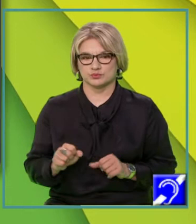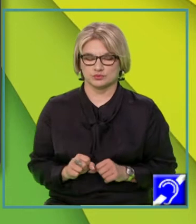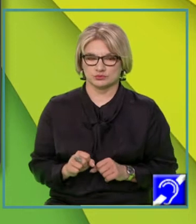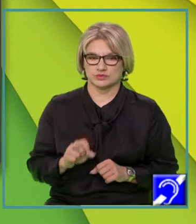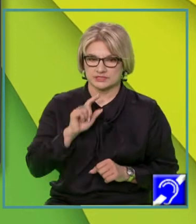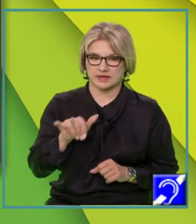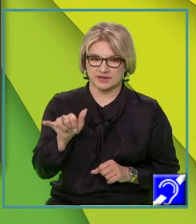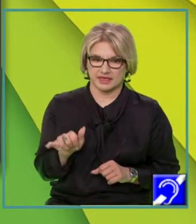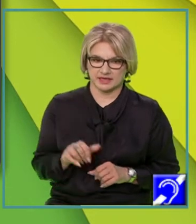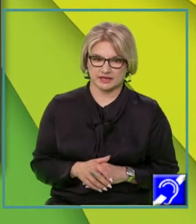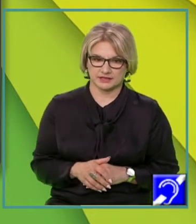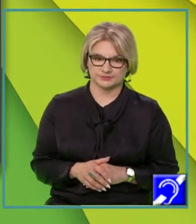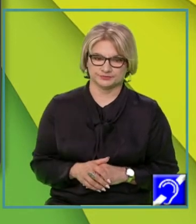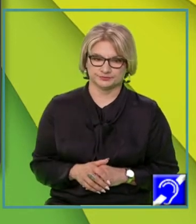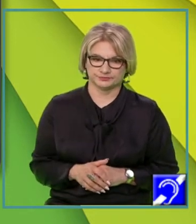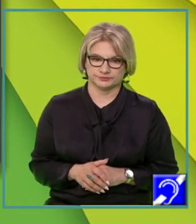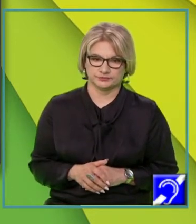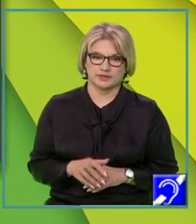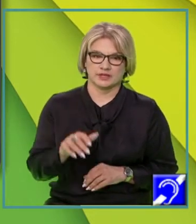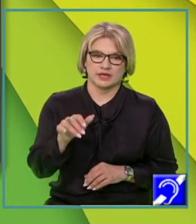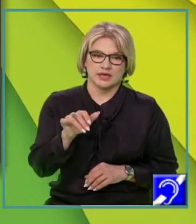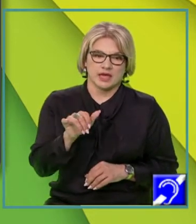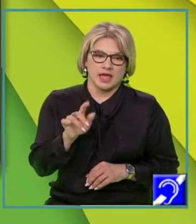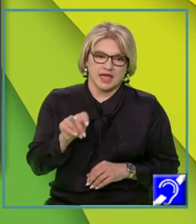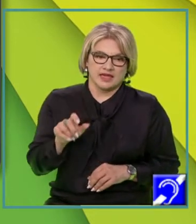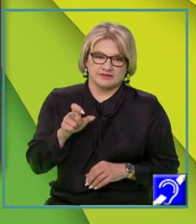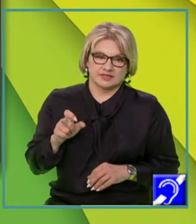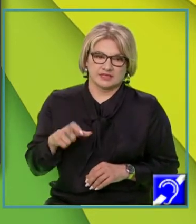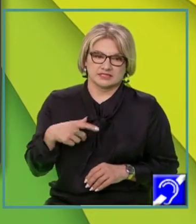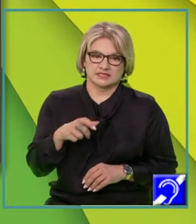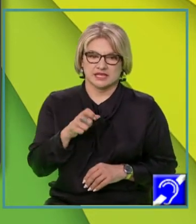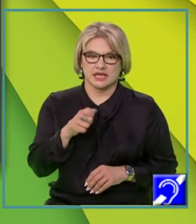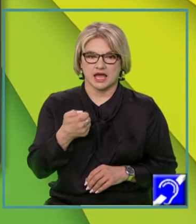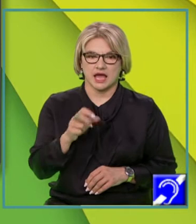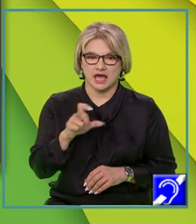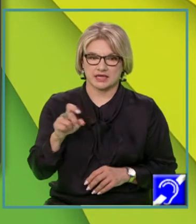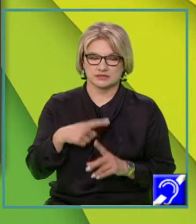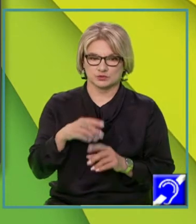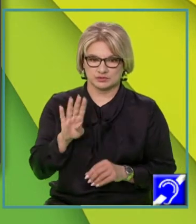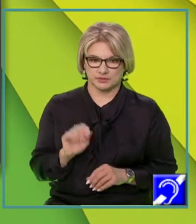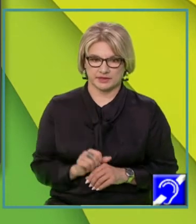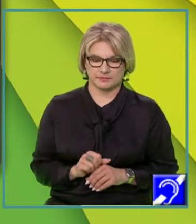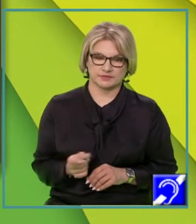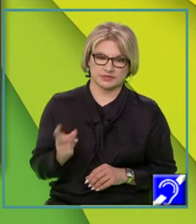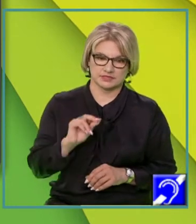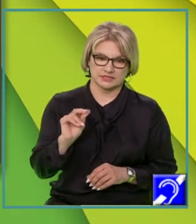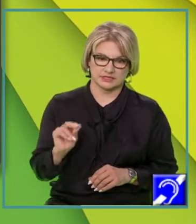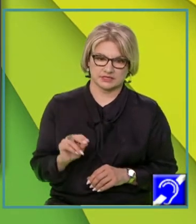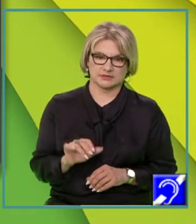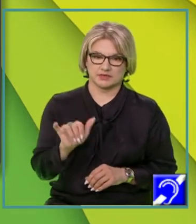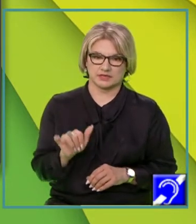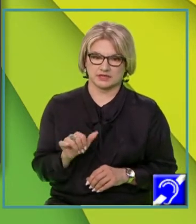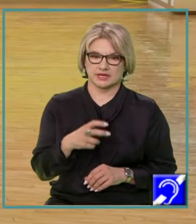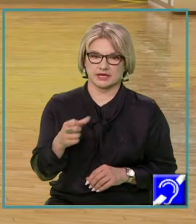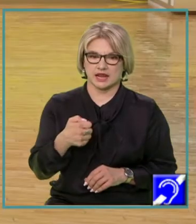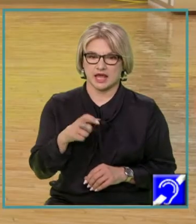adică y. f de x egal cu ax plus b și vom scrie y egal cu ax